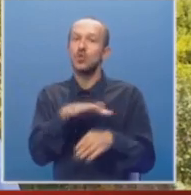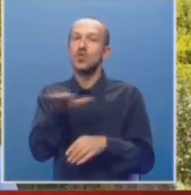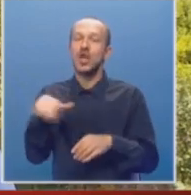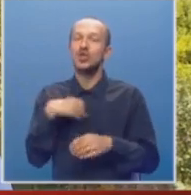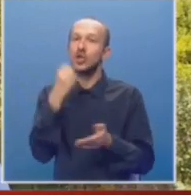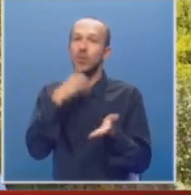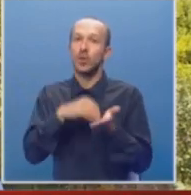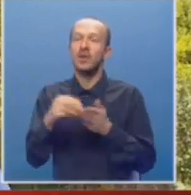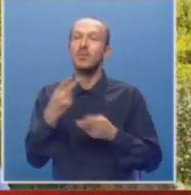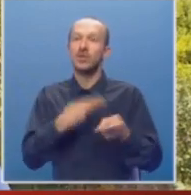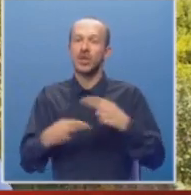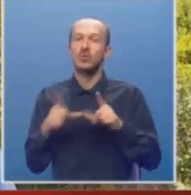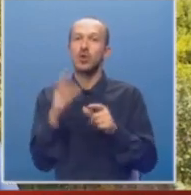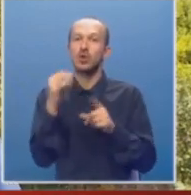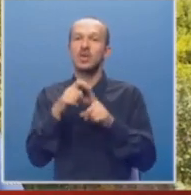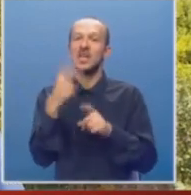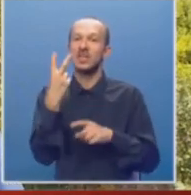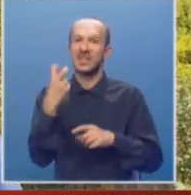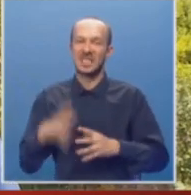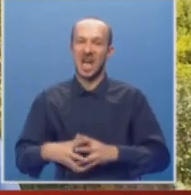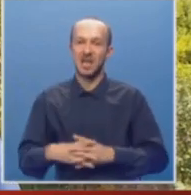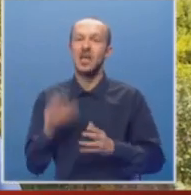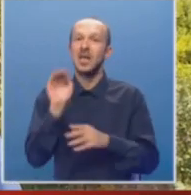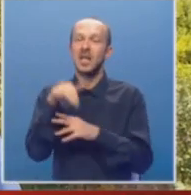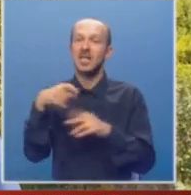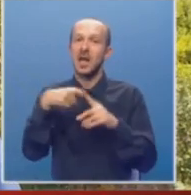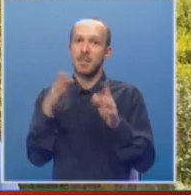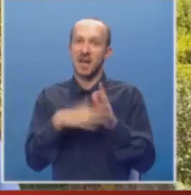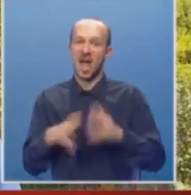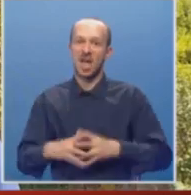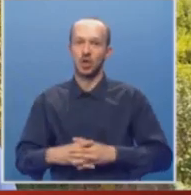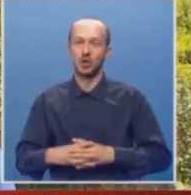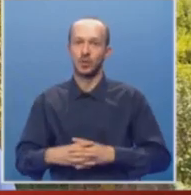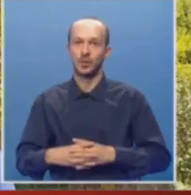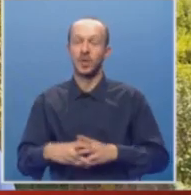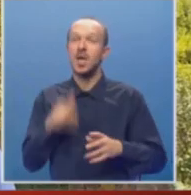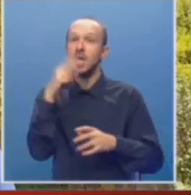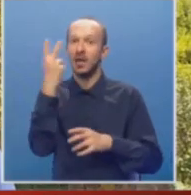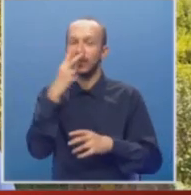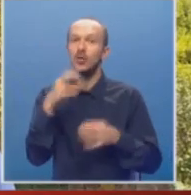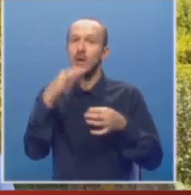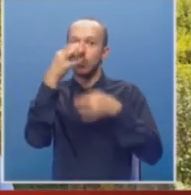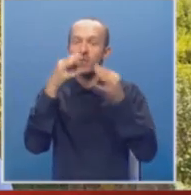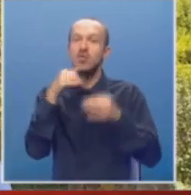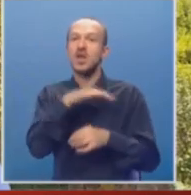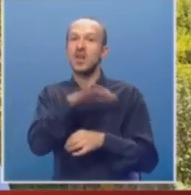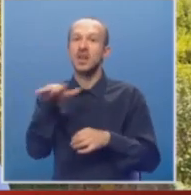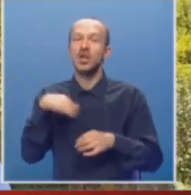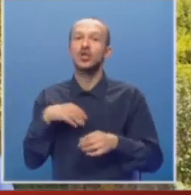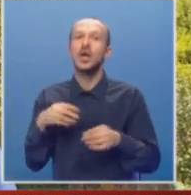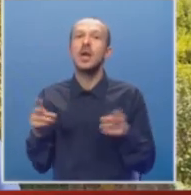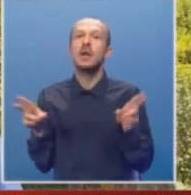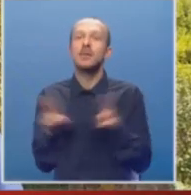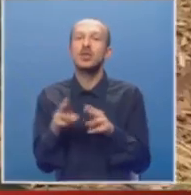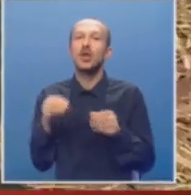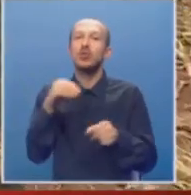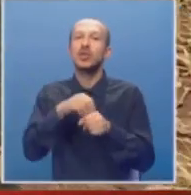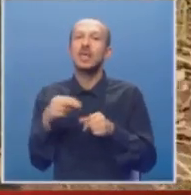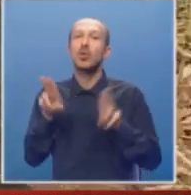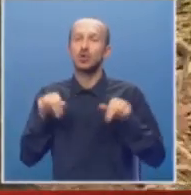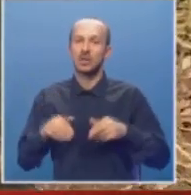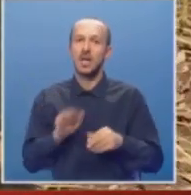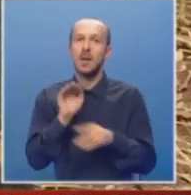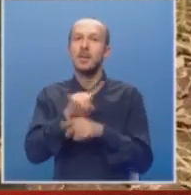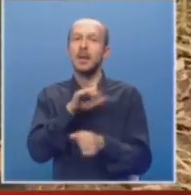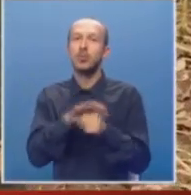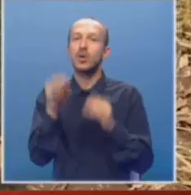poljoprivrednim proizveđačima o iznosu od 200.000 maraka i naravno da provjerimo i naše skučene budžetske mogućnosti. Prema